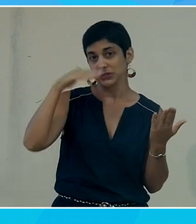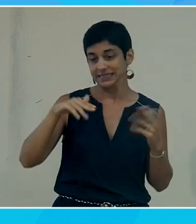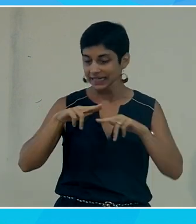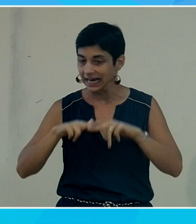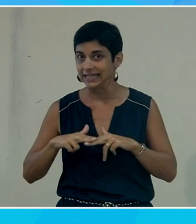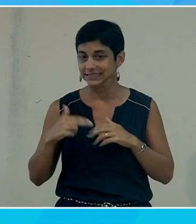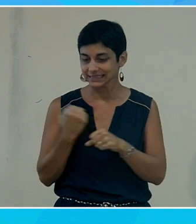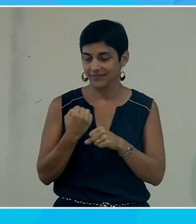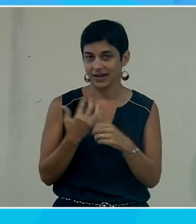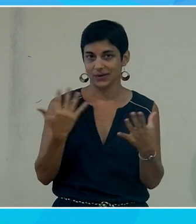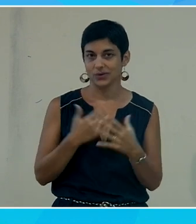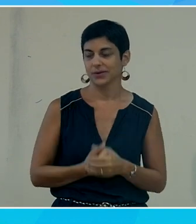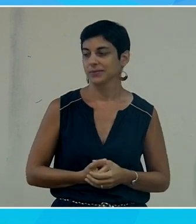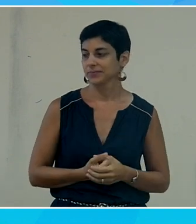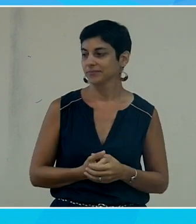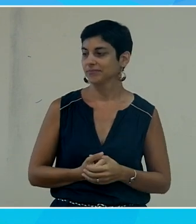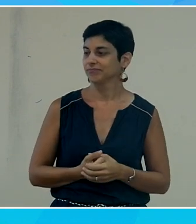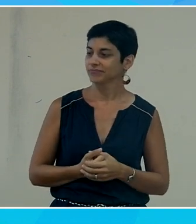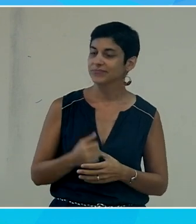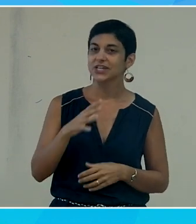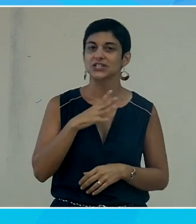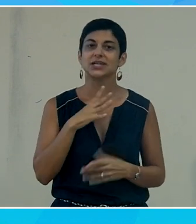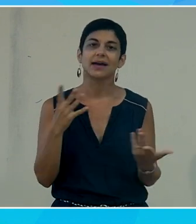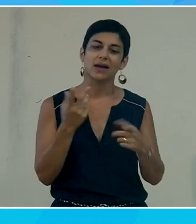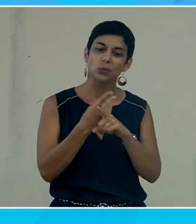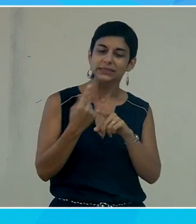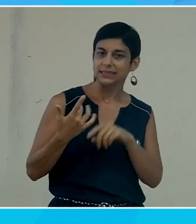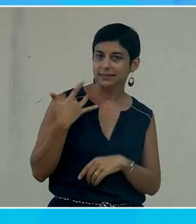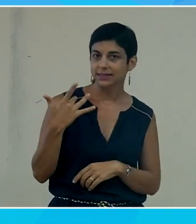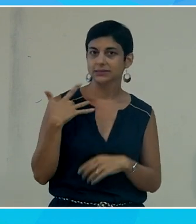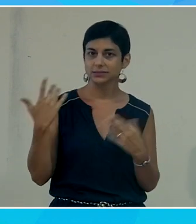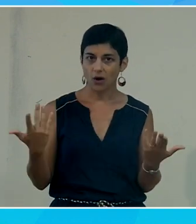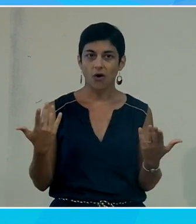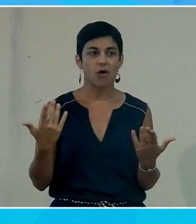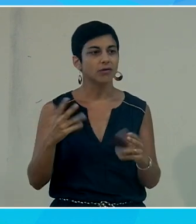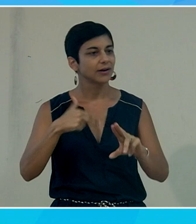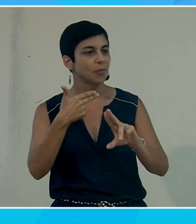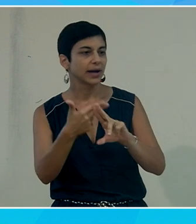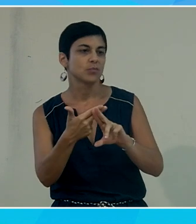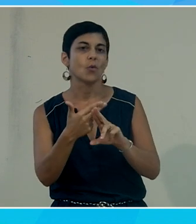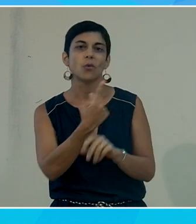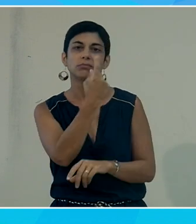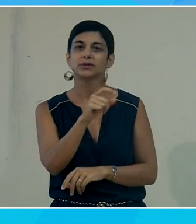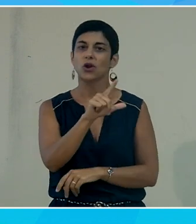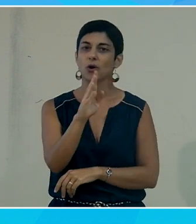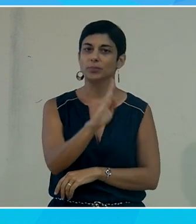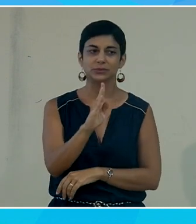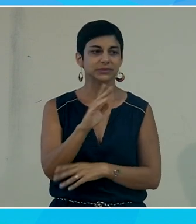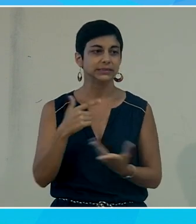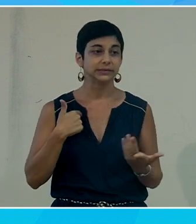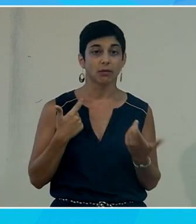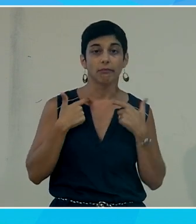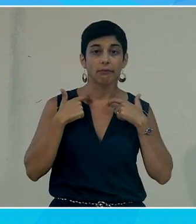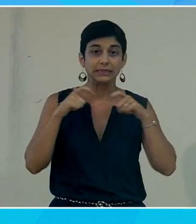il y a des principes intéressants qui répondront à la question de Lorben aussi tout à l'heure sur l'accessibilité a priori